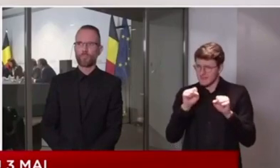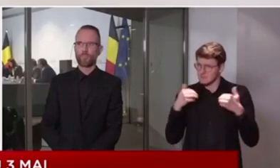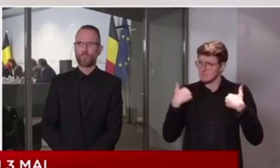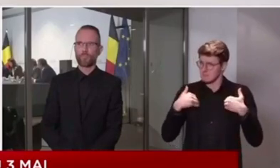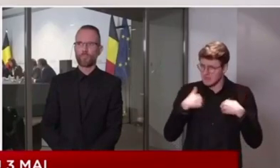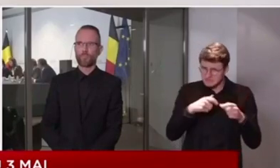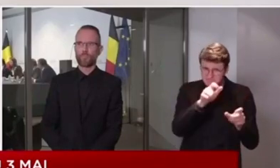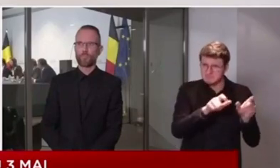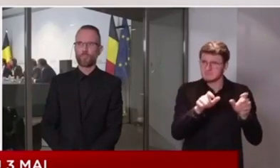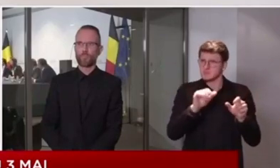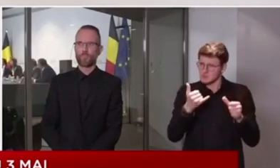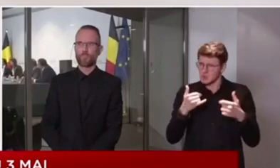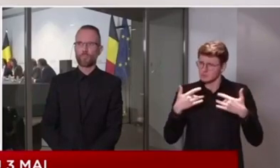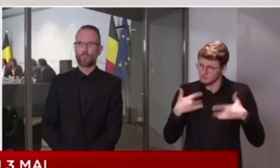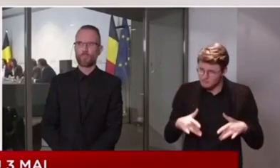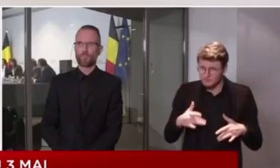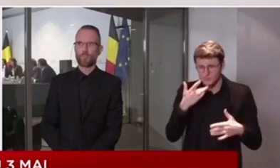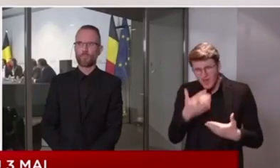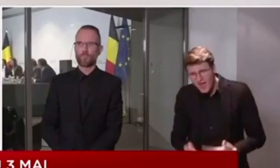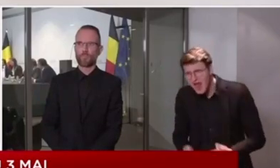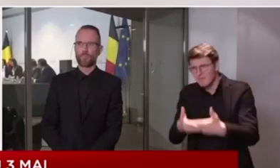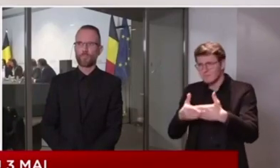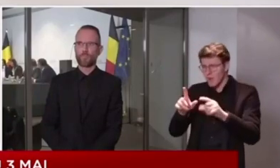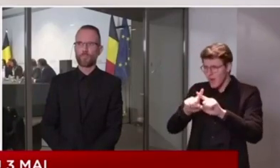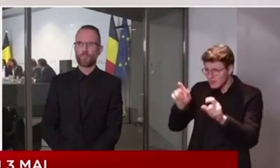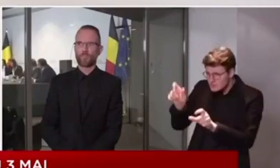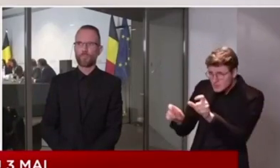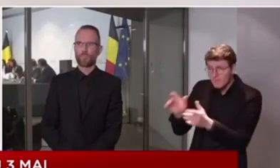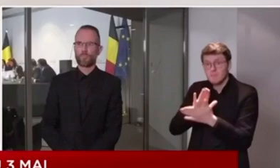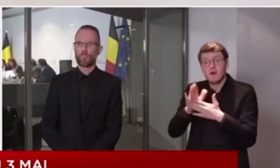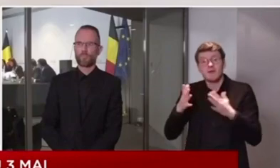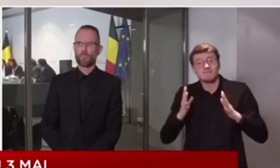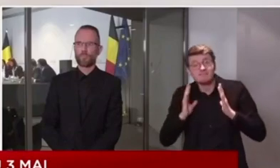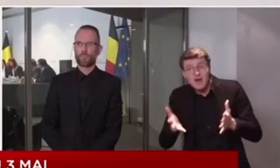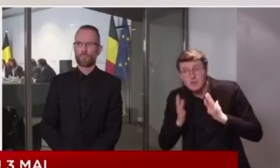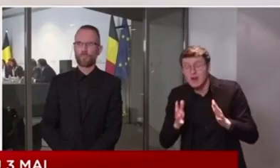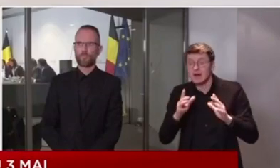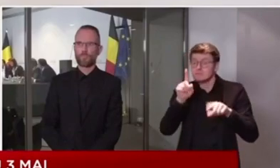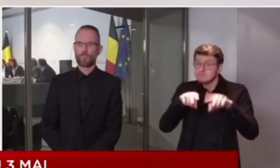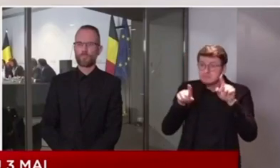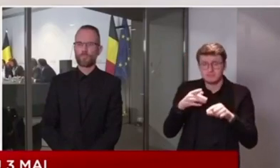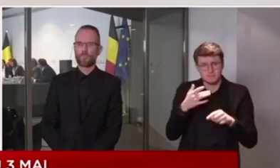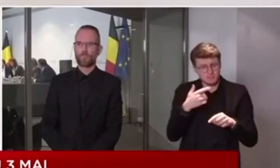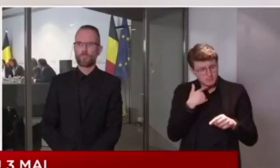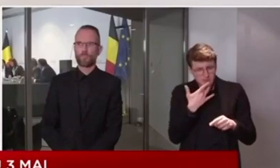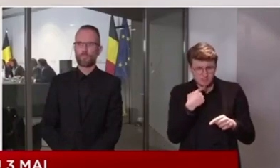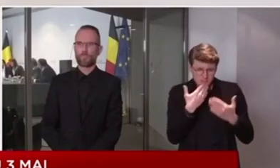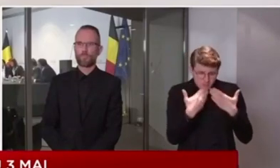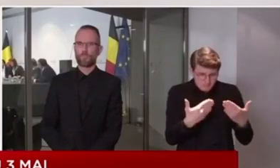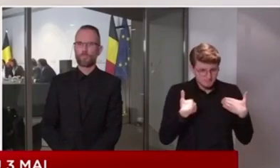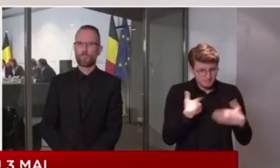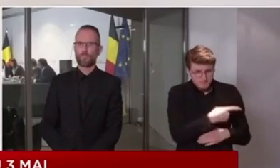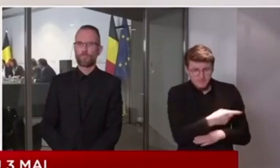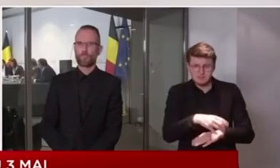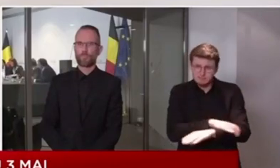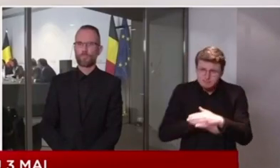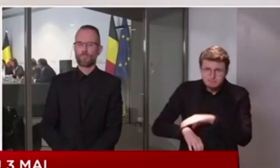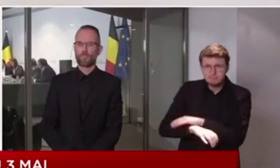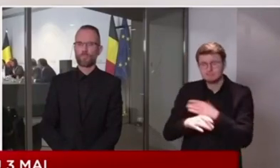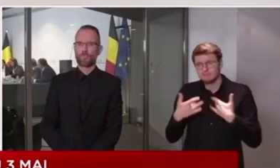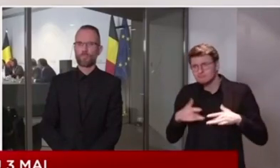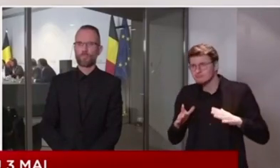Beaucoup de personnes se sont mises au service d'autres personnes durant cette crise, et on les en remercie. Le